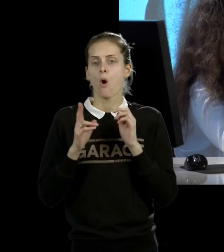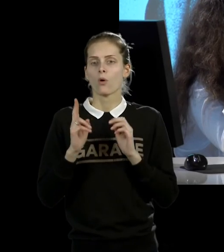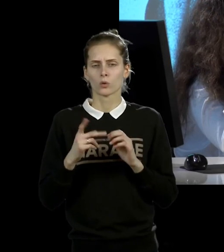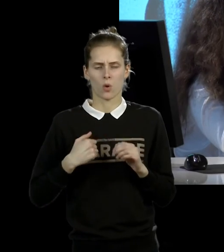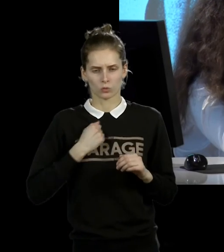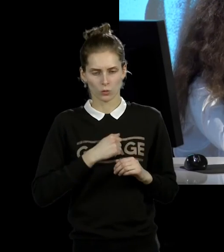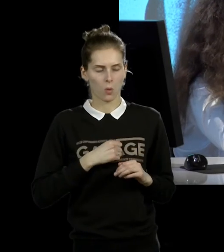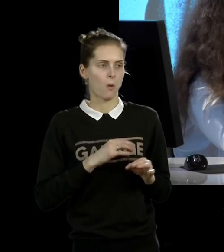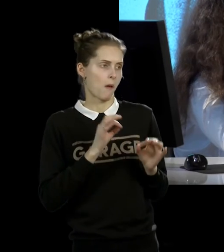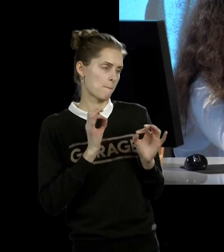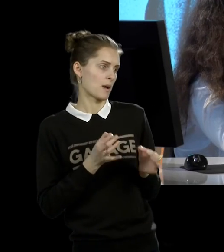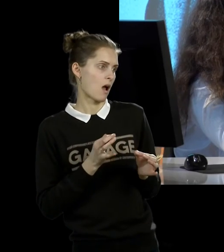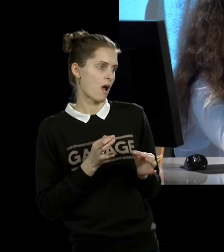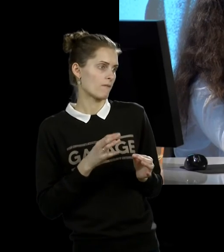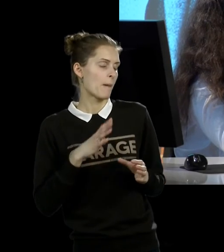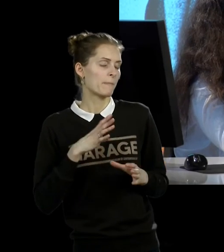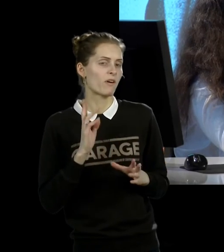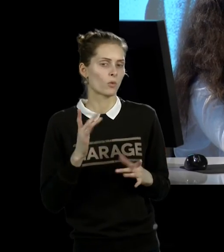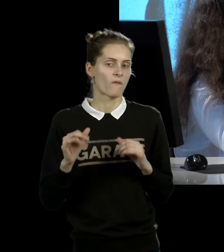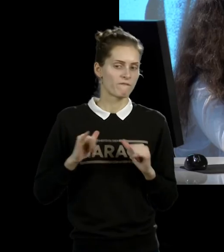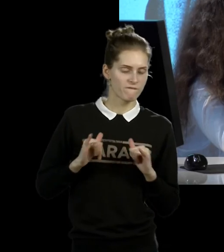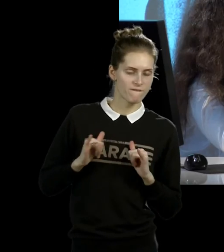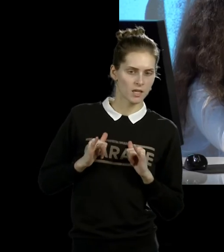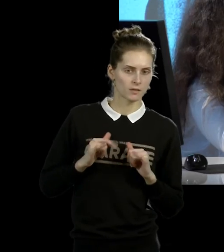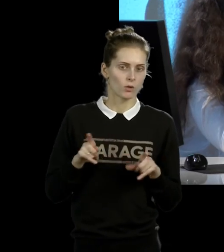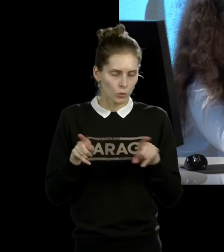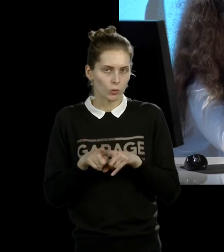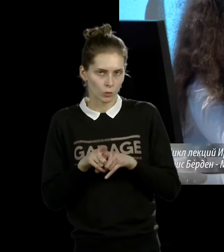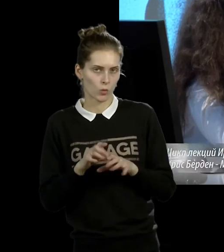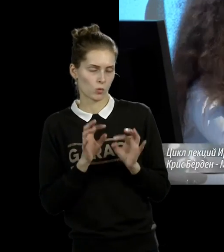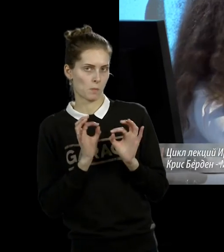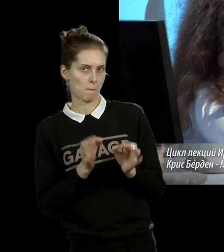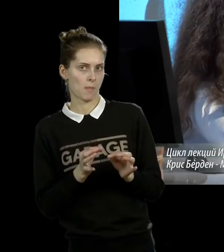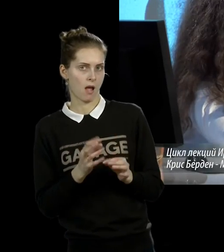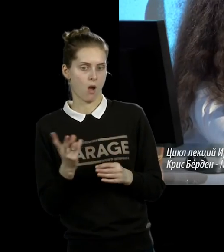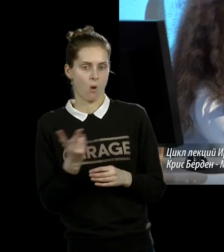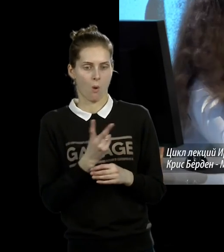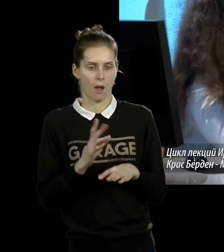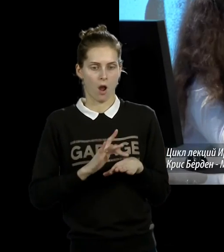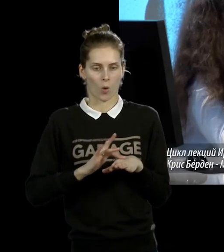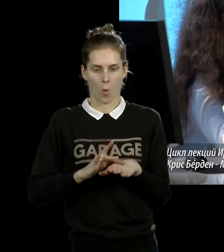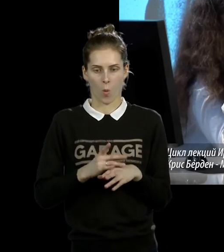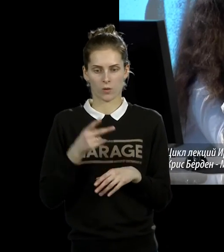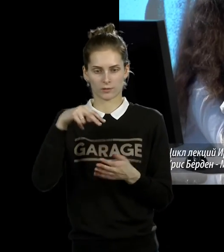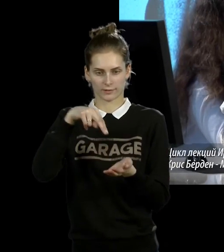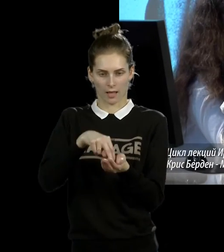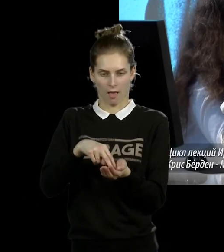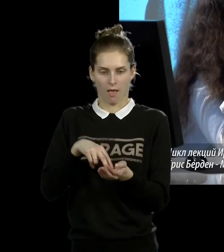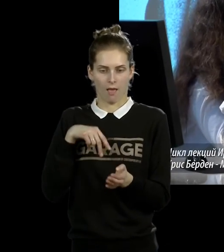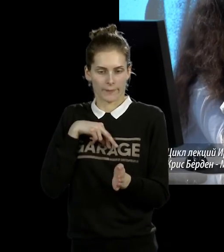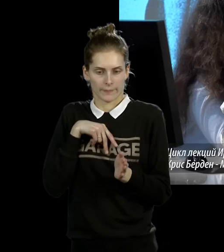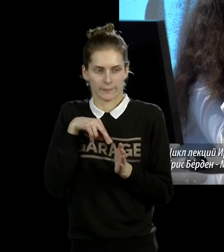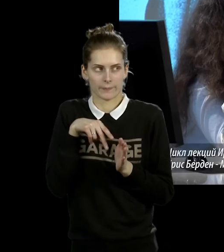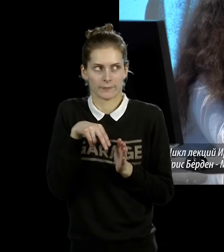раз, не вежливо сделать вид, что ничего особенного не происходит. И два обнаженных человека, между которыми ты проводишь это просто часть, это просто